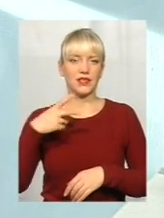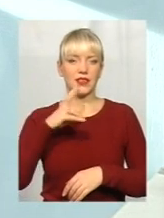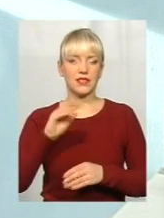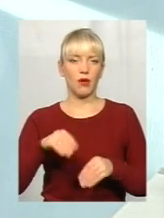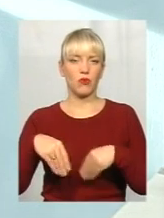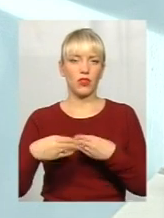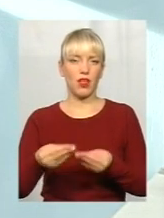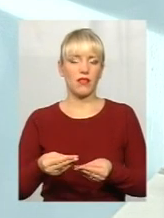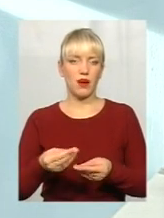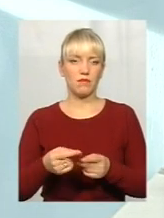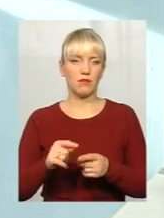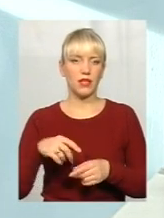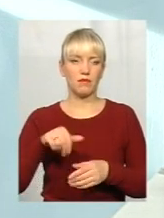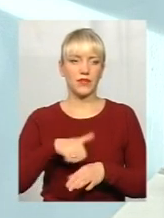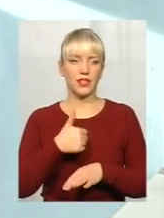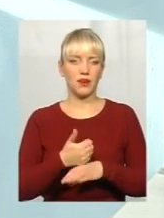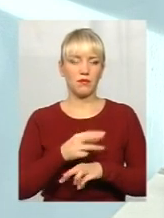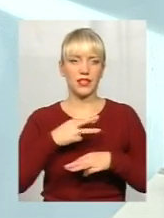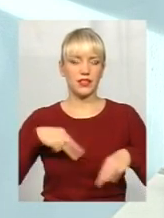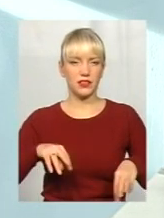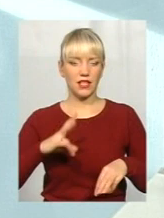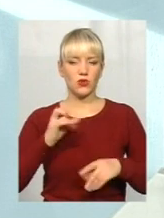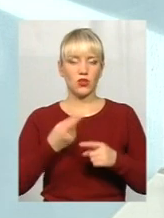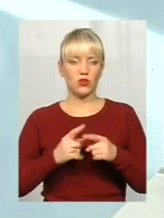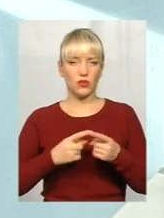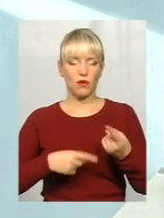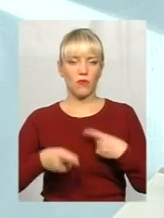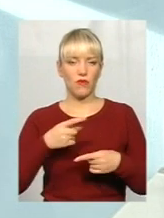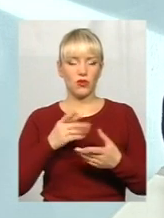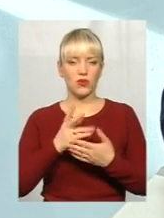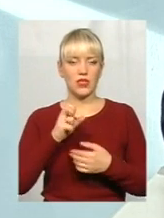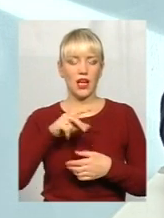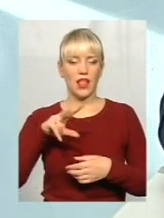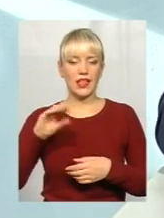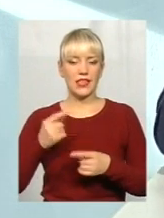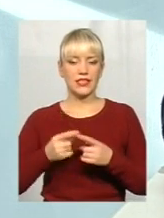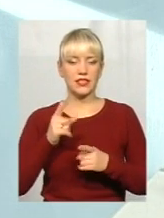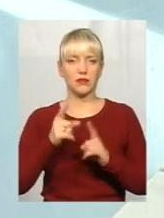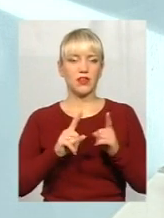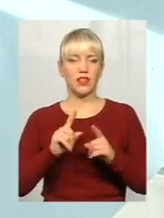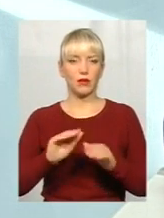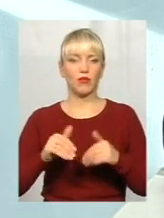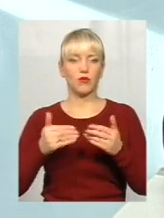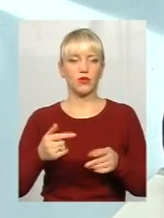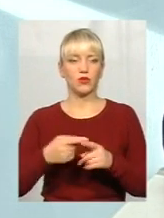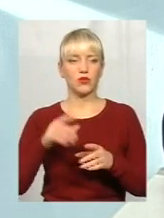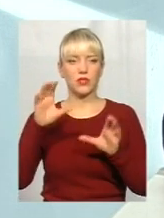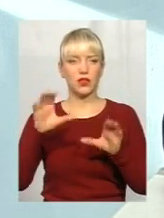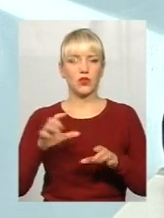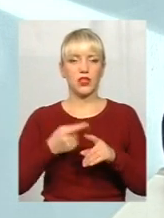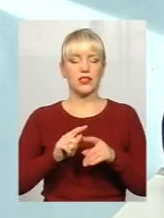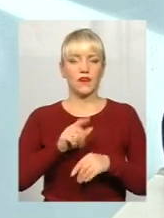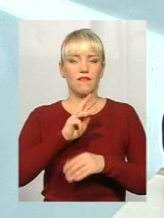І, власне, до того повернулися. Але ті, які пропонували зміни цього закону, оце, що ми говоримо зараз, а це вісім